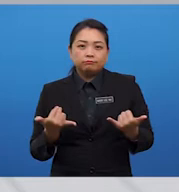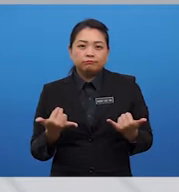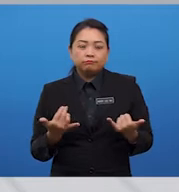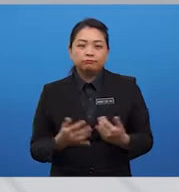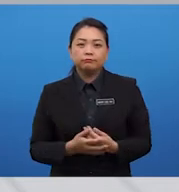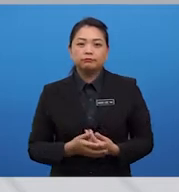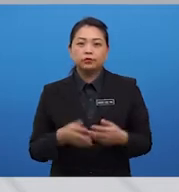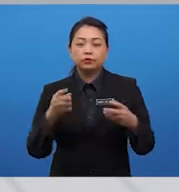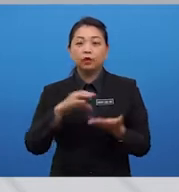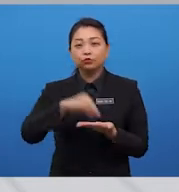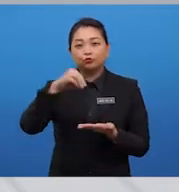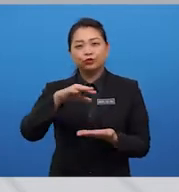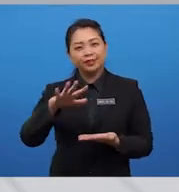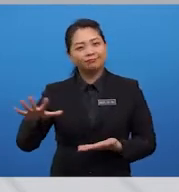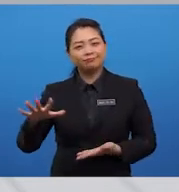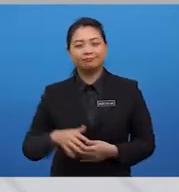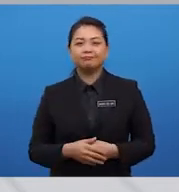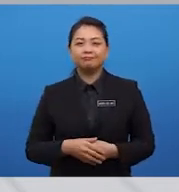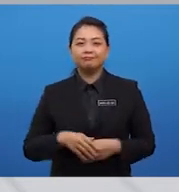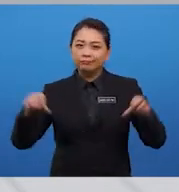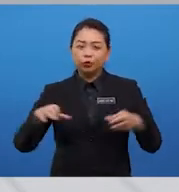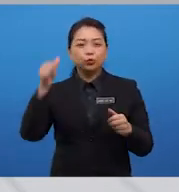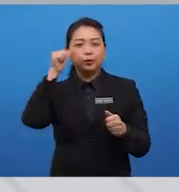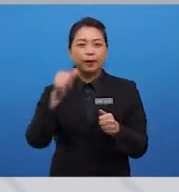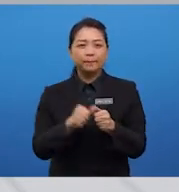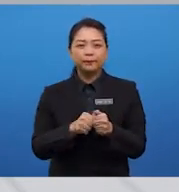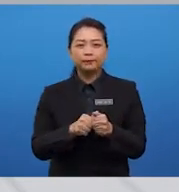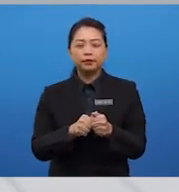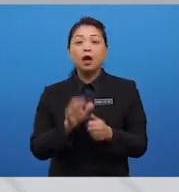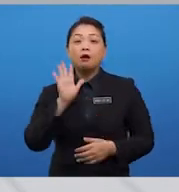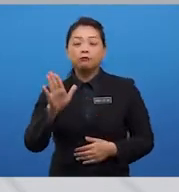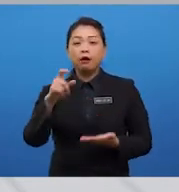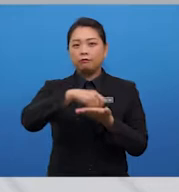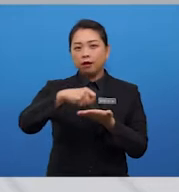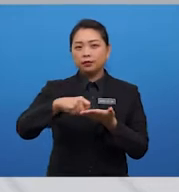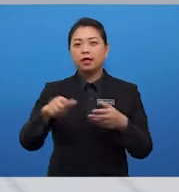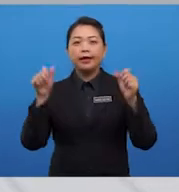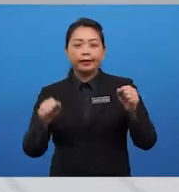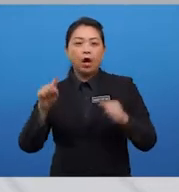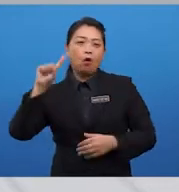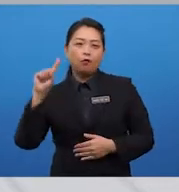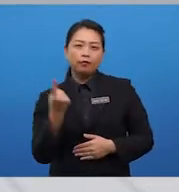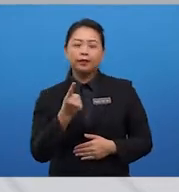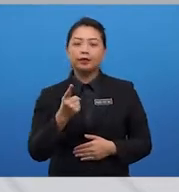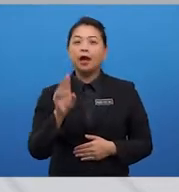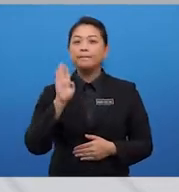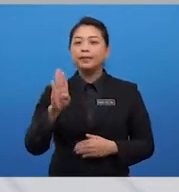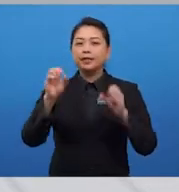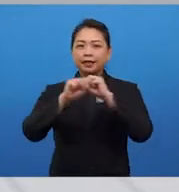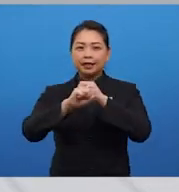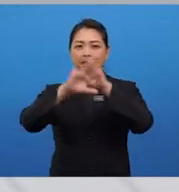Now, students, do remember that your writing can only be clear.